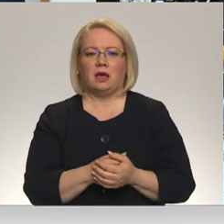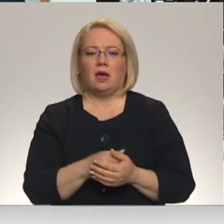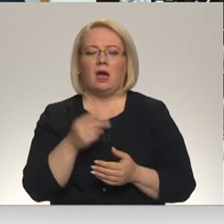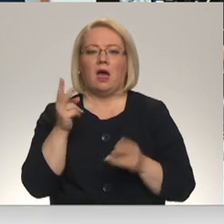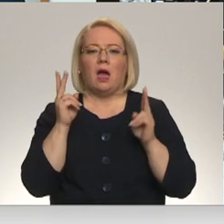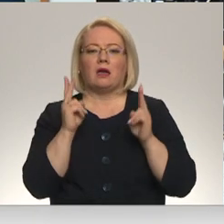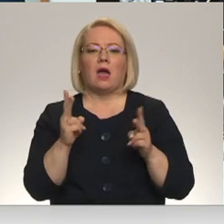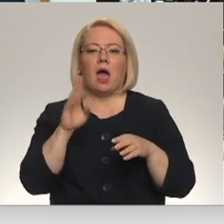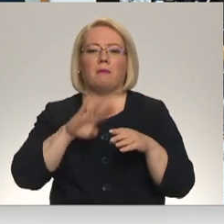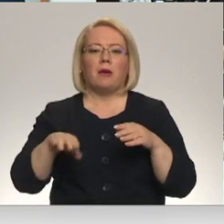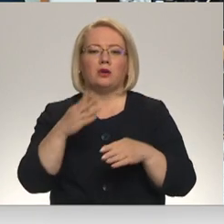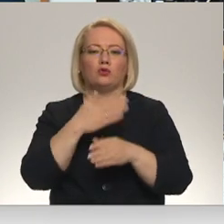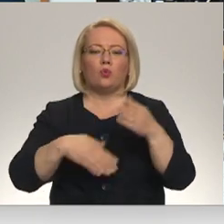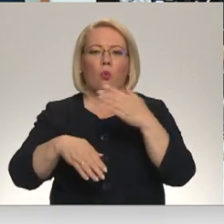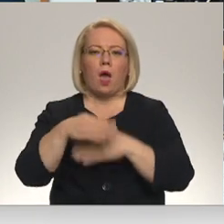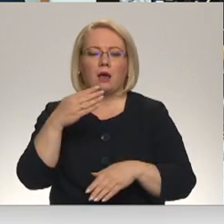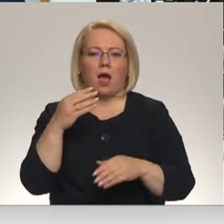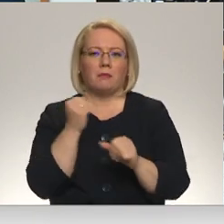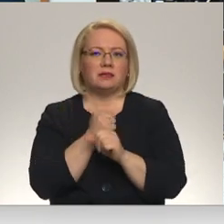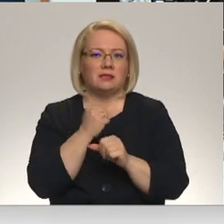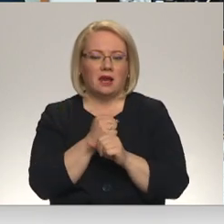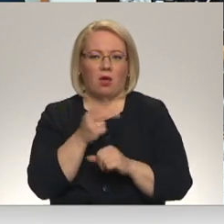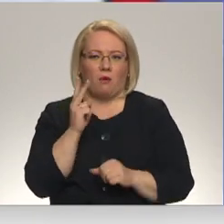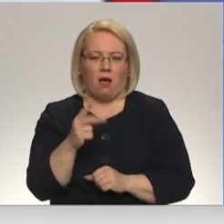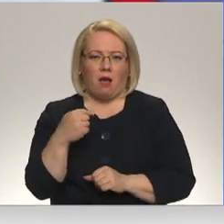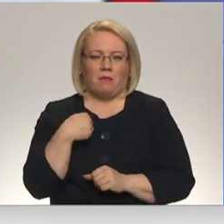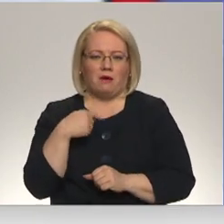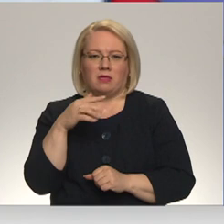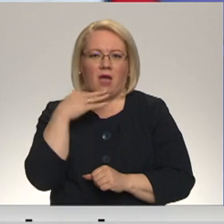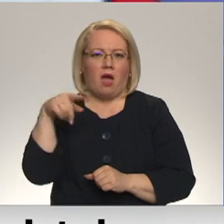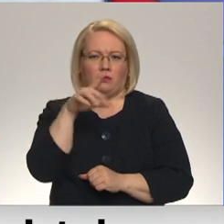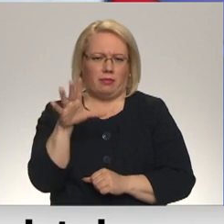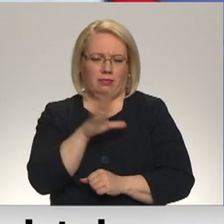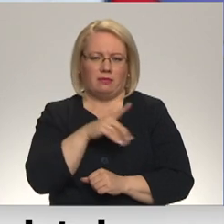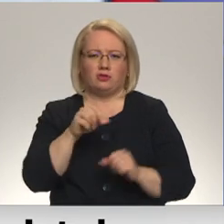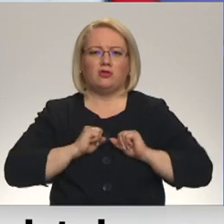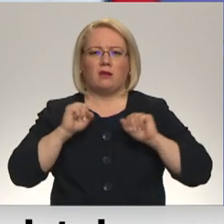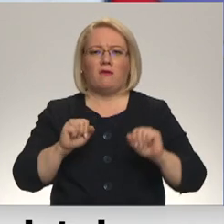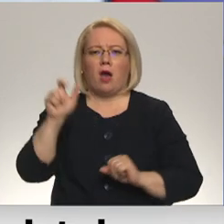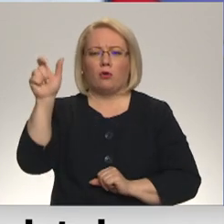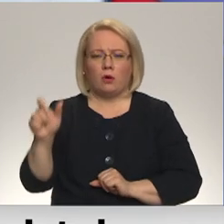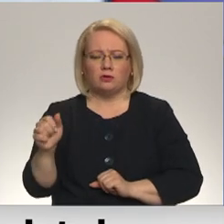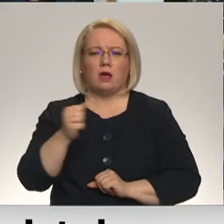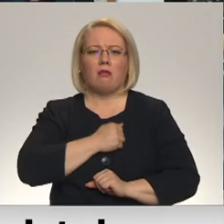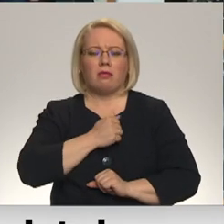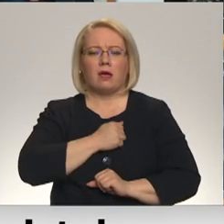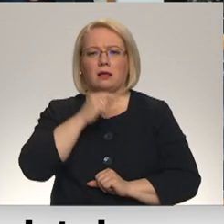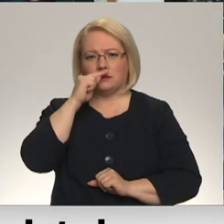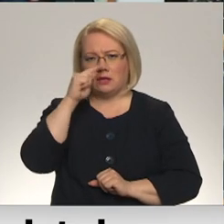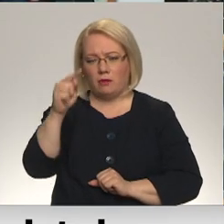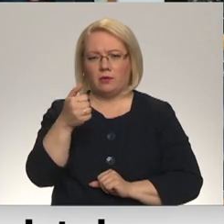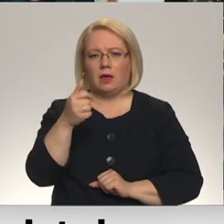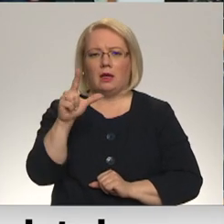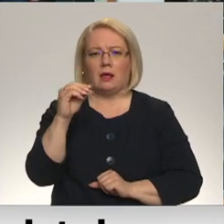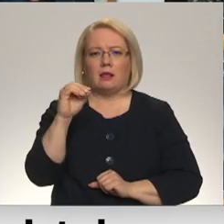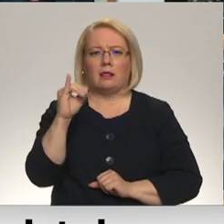izdarīt? Tu, ko mēs daudz ar uzam rūkam nespējām uzdarīt. Tas ir varūns un Latgalis prūtams lapnums. Jons Gleizds